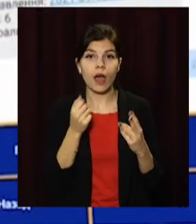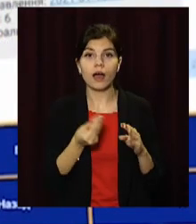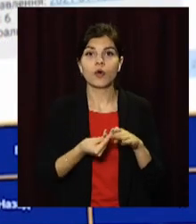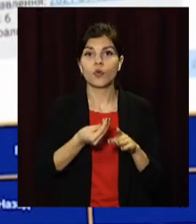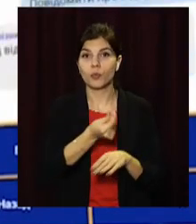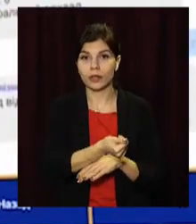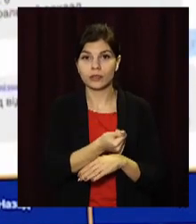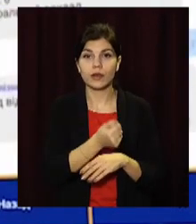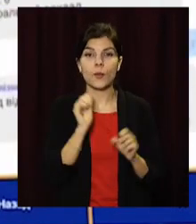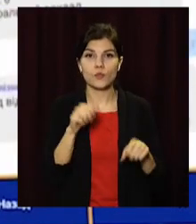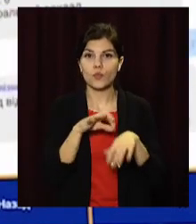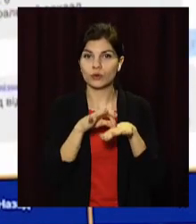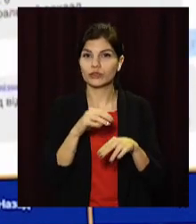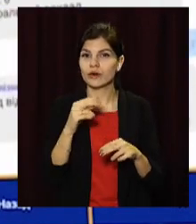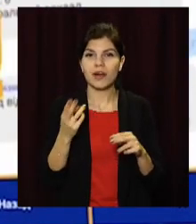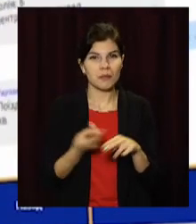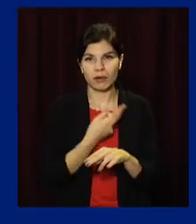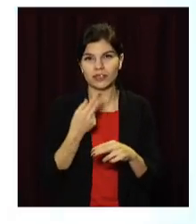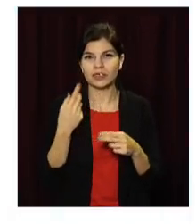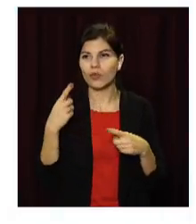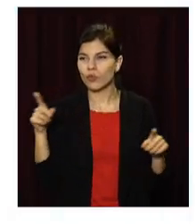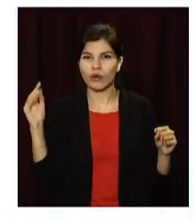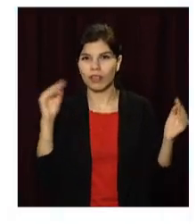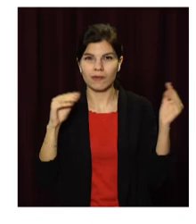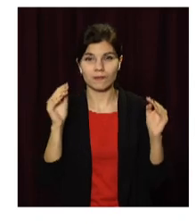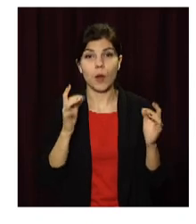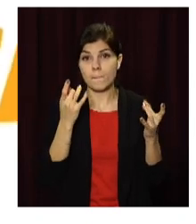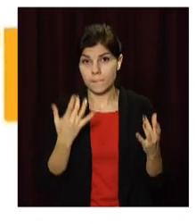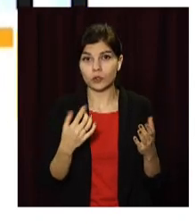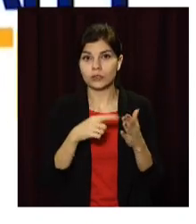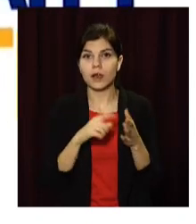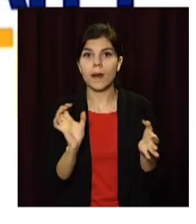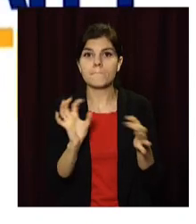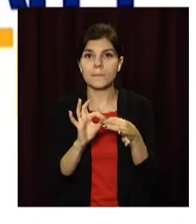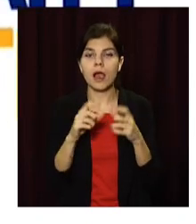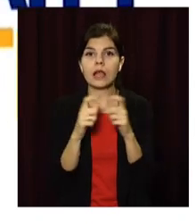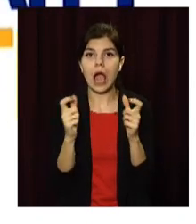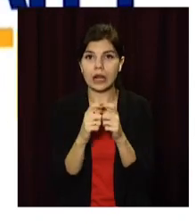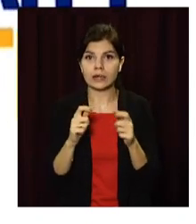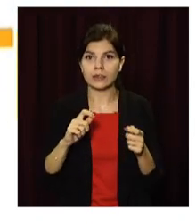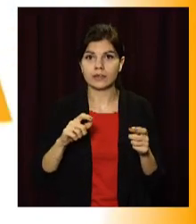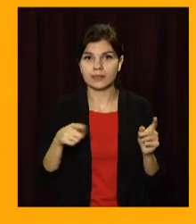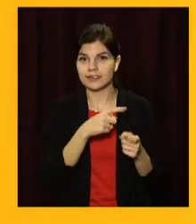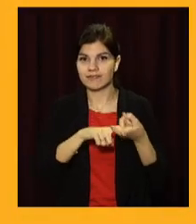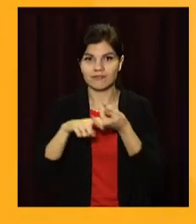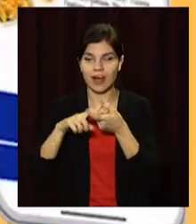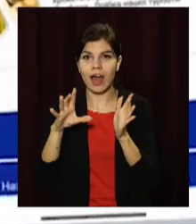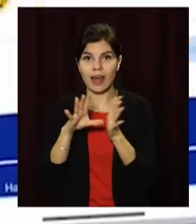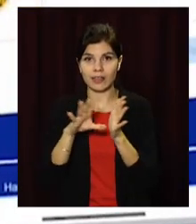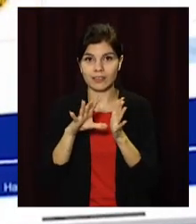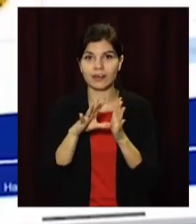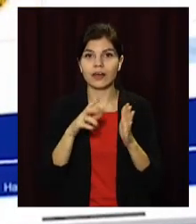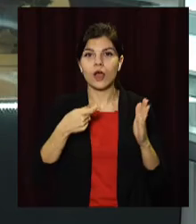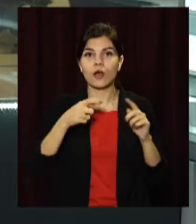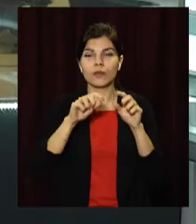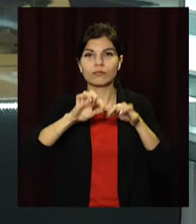за послуги можна провести без сторонніх додатків. Для цього треба просто прив'язати банківську карту в електронному гаманці.